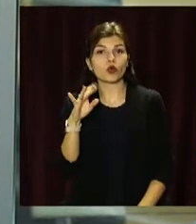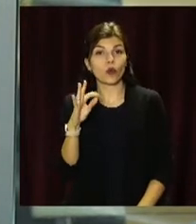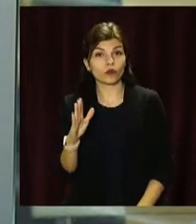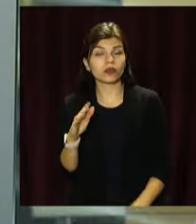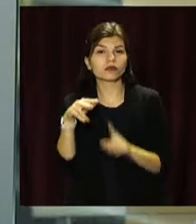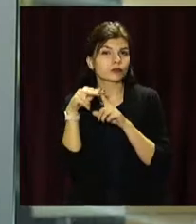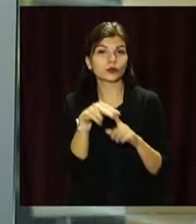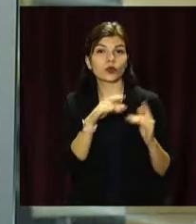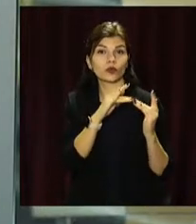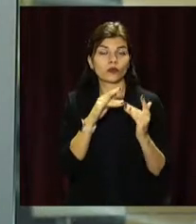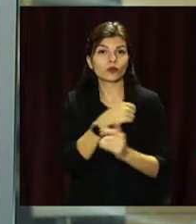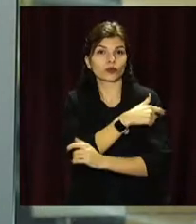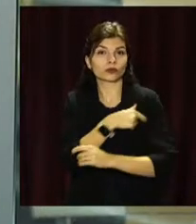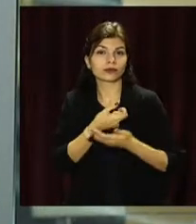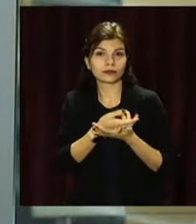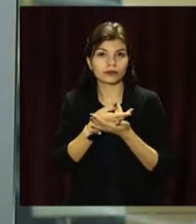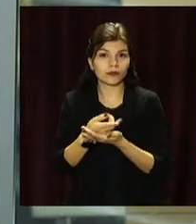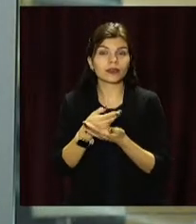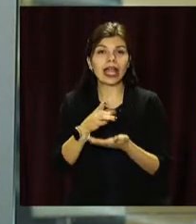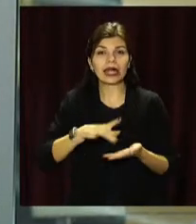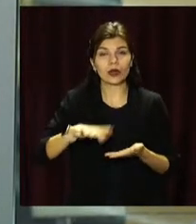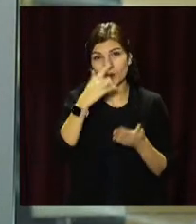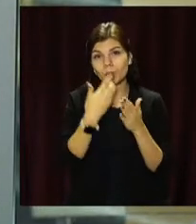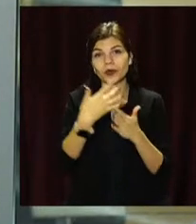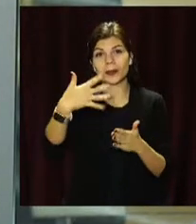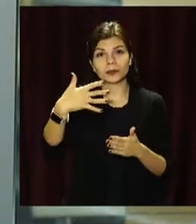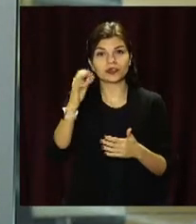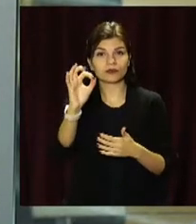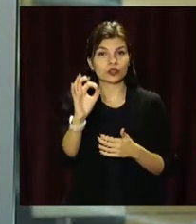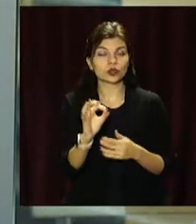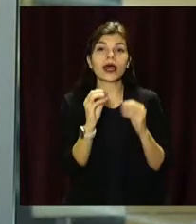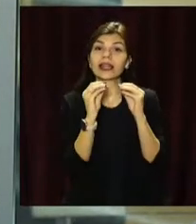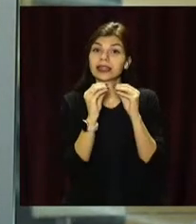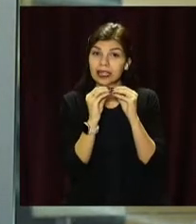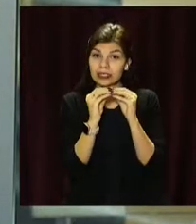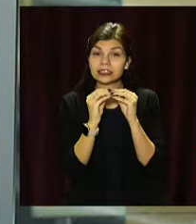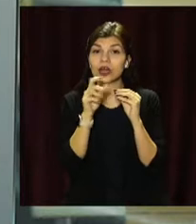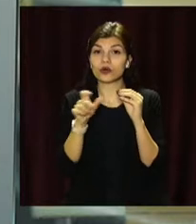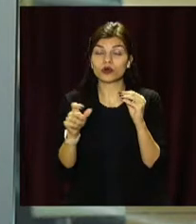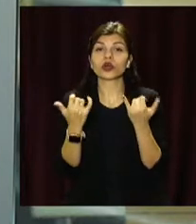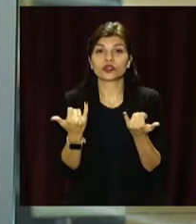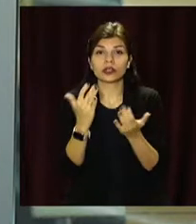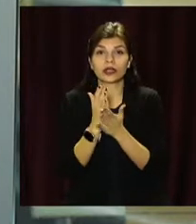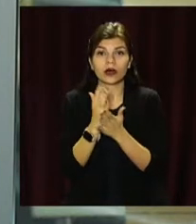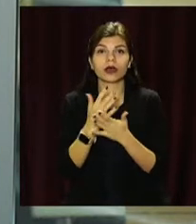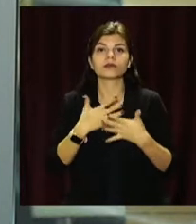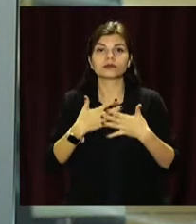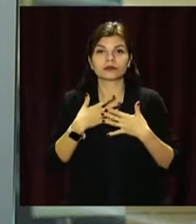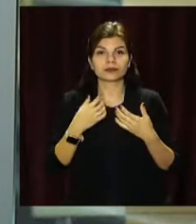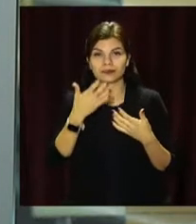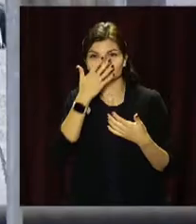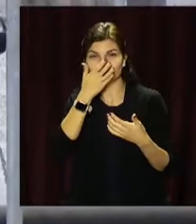Завантаженість ліжок у госпітальних базах регіону понад 50%. 10 пацієнтів нині знаходяться на ШВЛах.